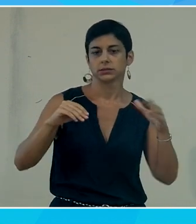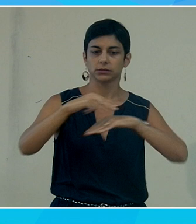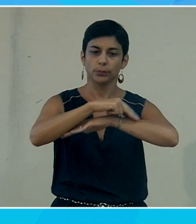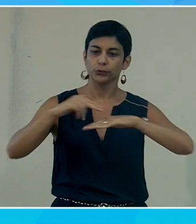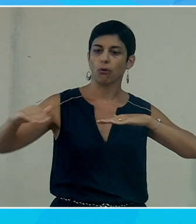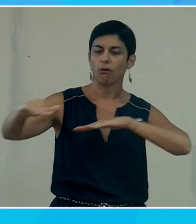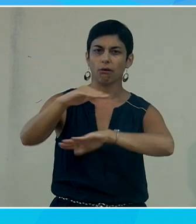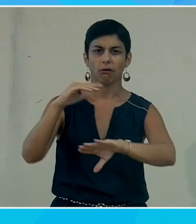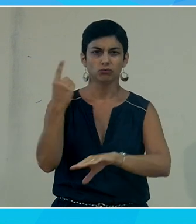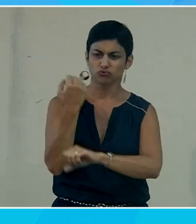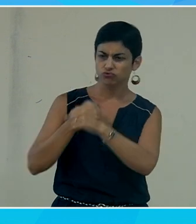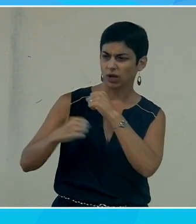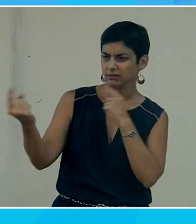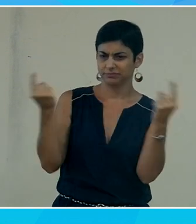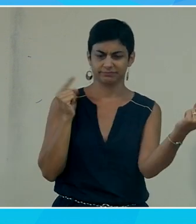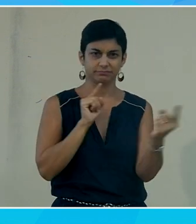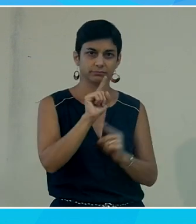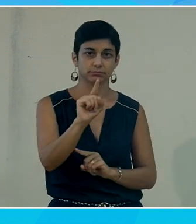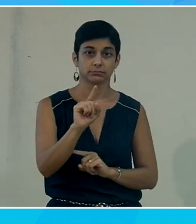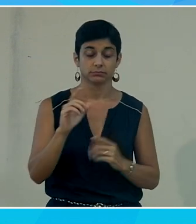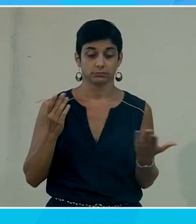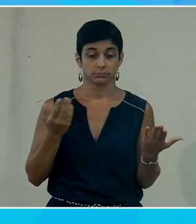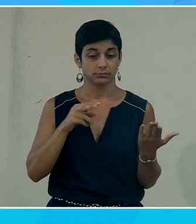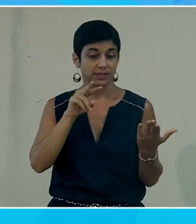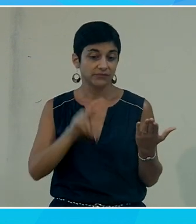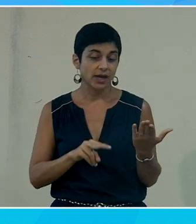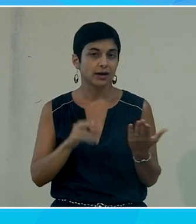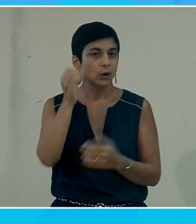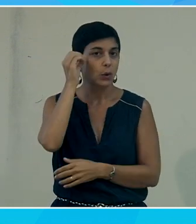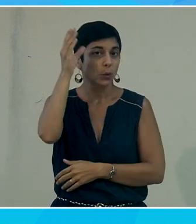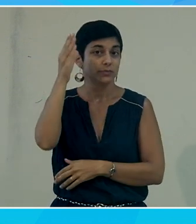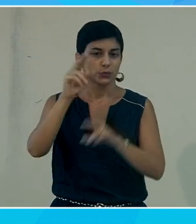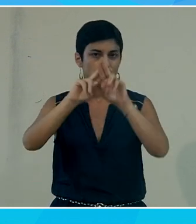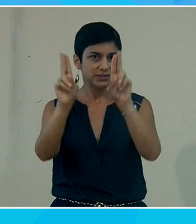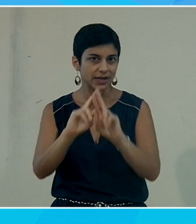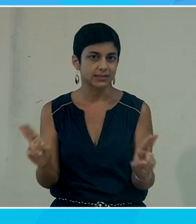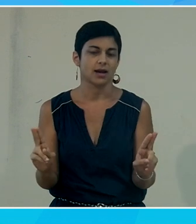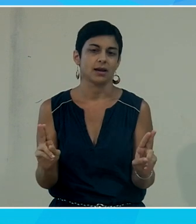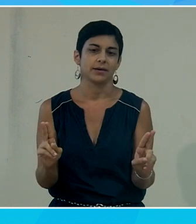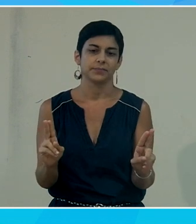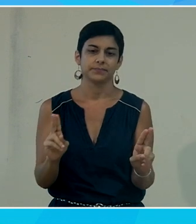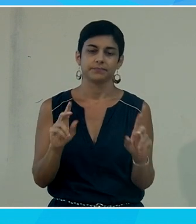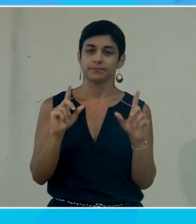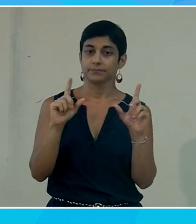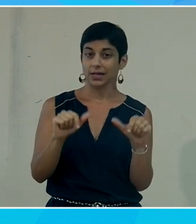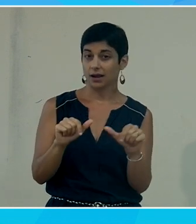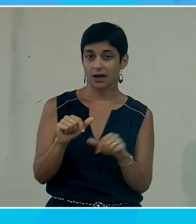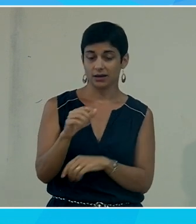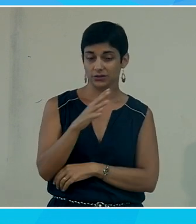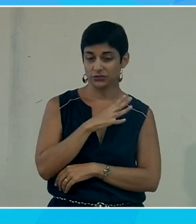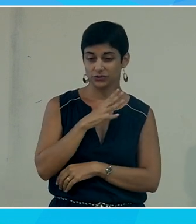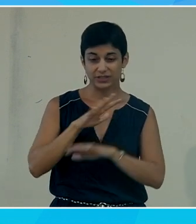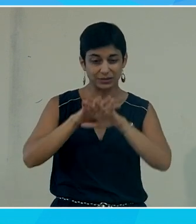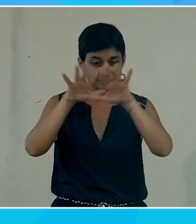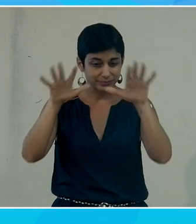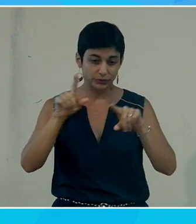dérangé en permanence par les autres et en définitive dans cette démarche de conception universelle on a aussi énormément de choses relatives à l